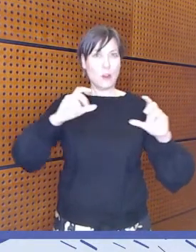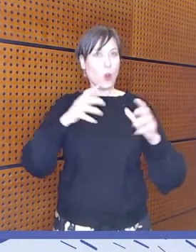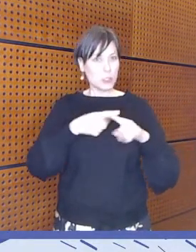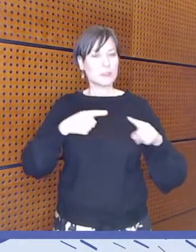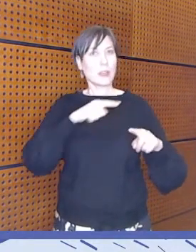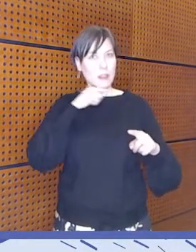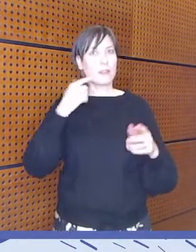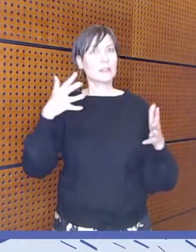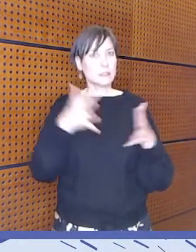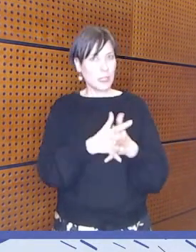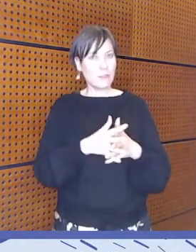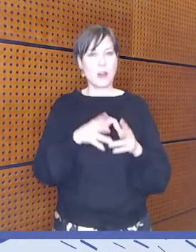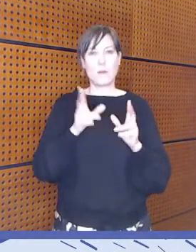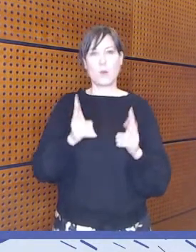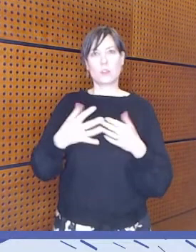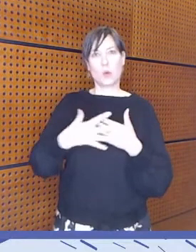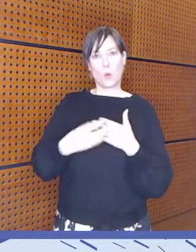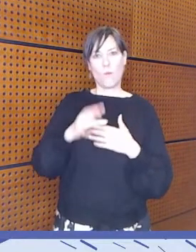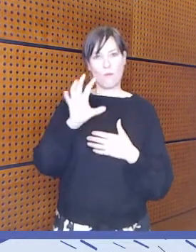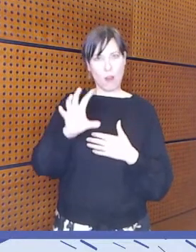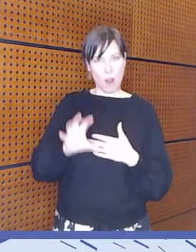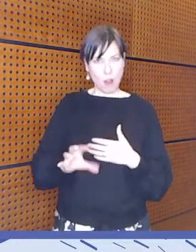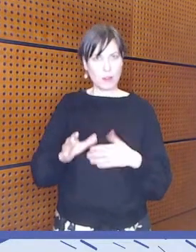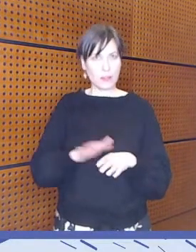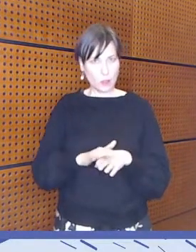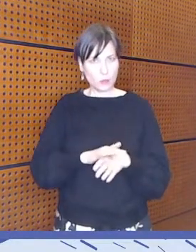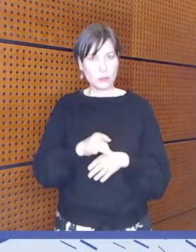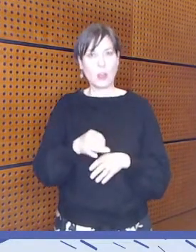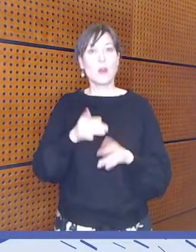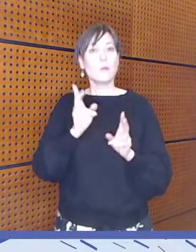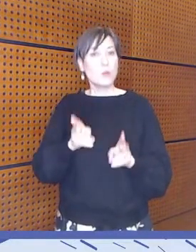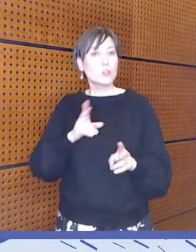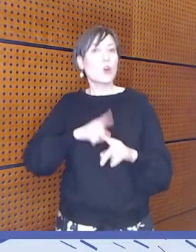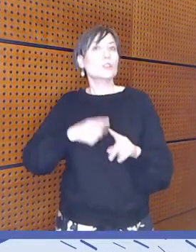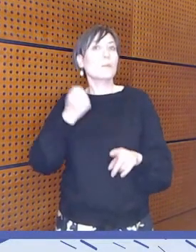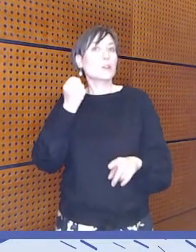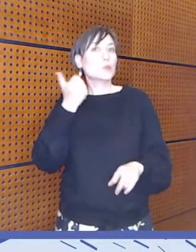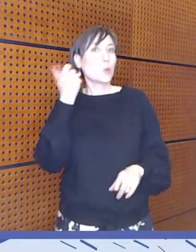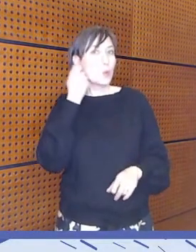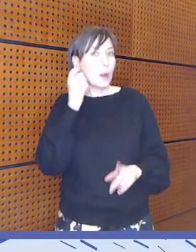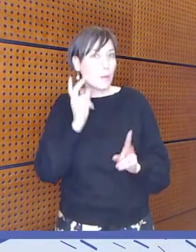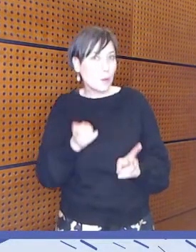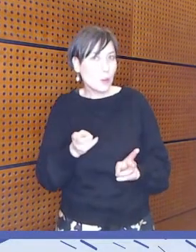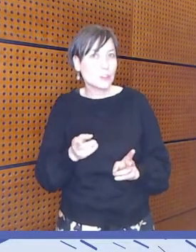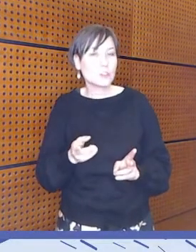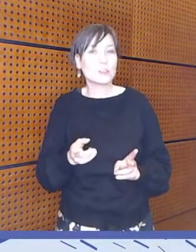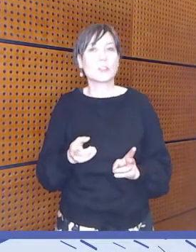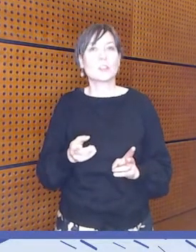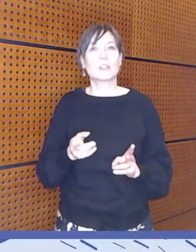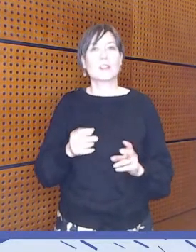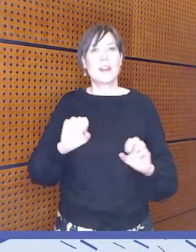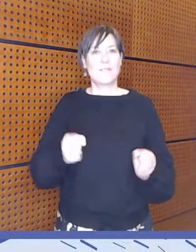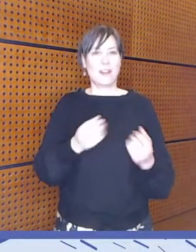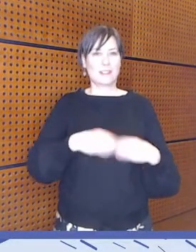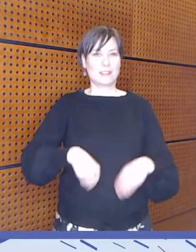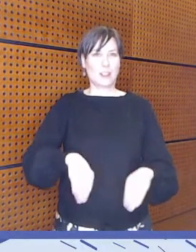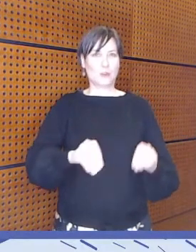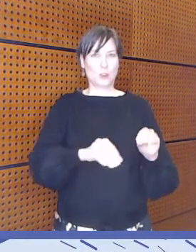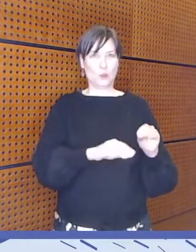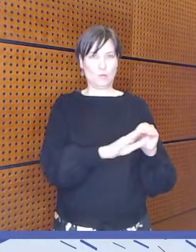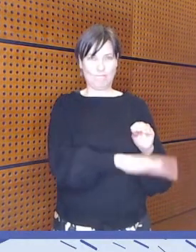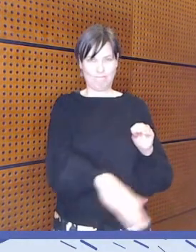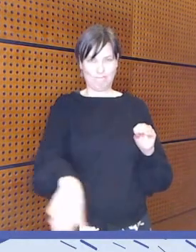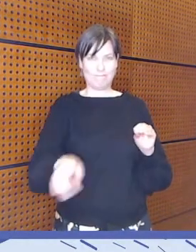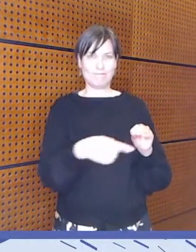ja se olisi kuvia käytössä, olisi mahdollisuus ehkä kuunnellakin ja varhaiskasvatosikäisten kanssa voidaan käsitellä